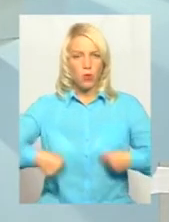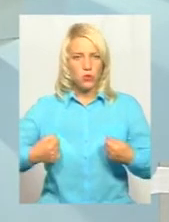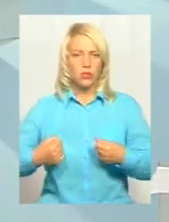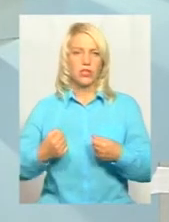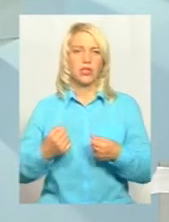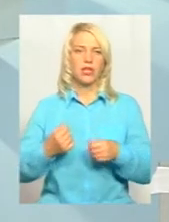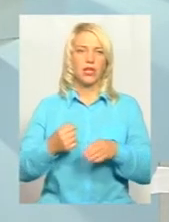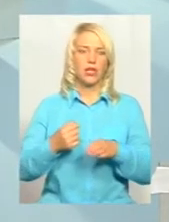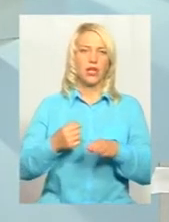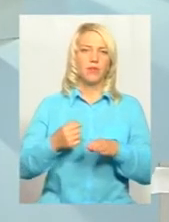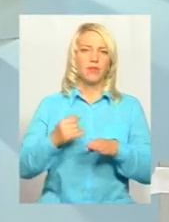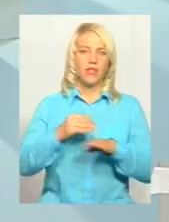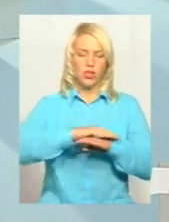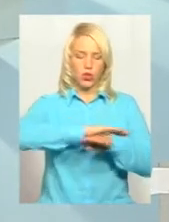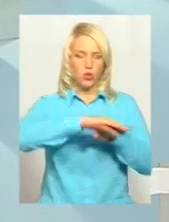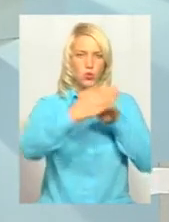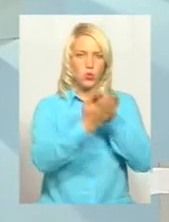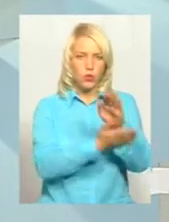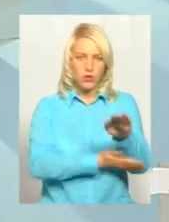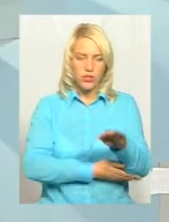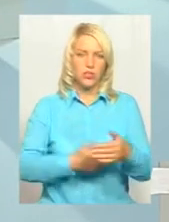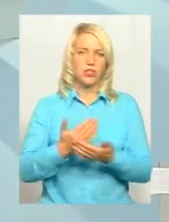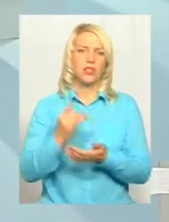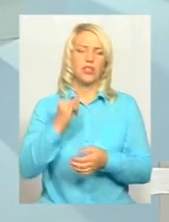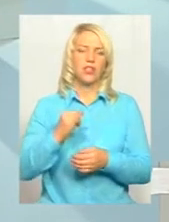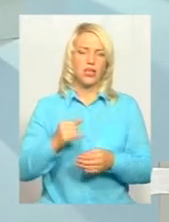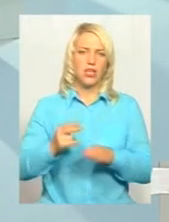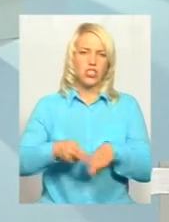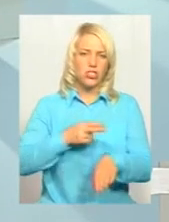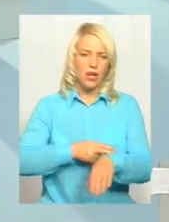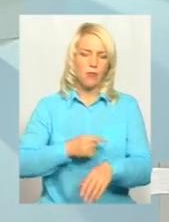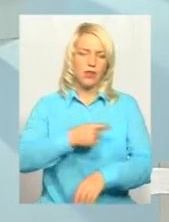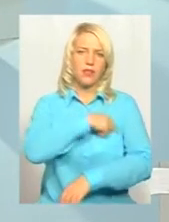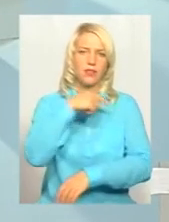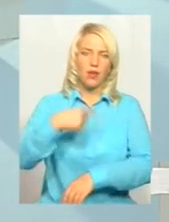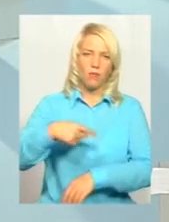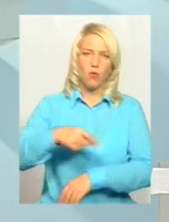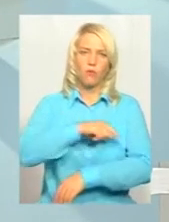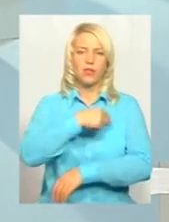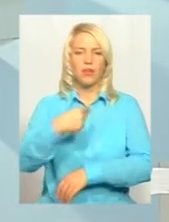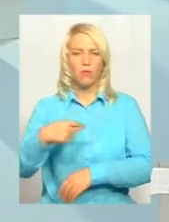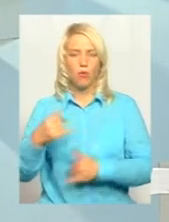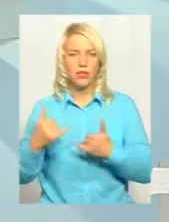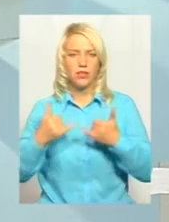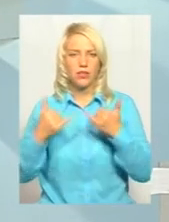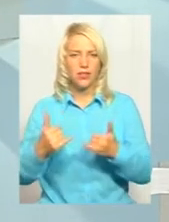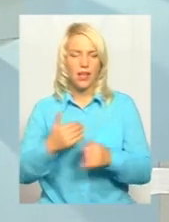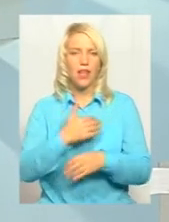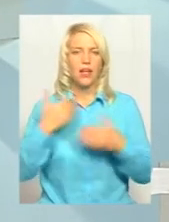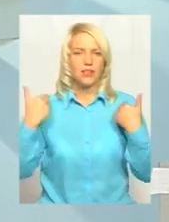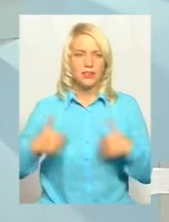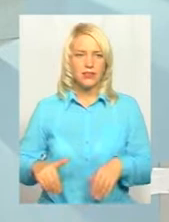чоловічки з довгим рукавом, тут є і шкарпетки, термометр, термометр для тіла, ножниці, прокладки для